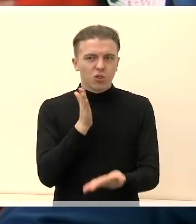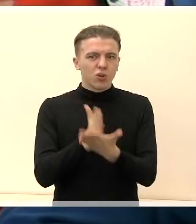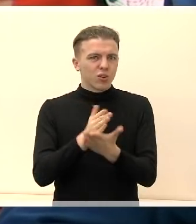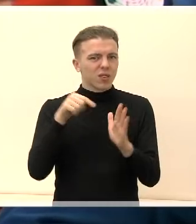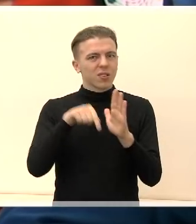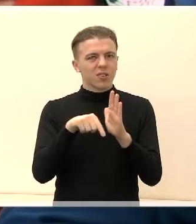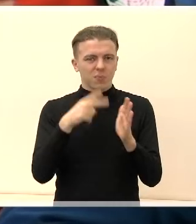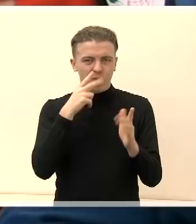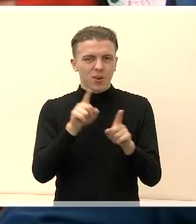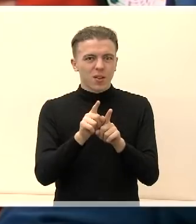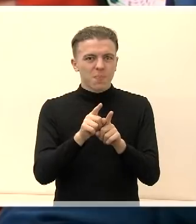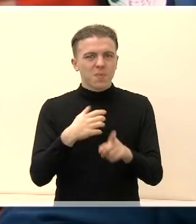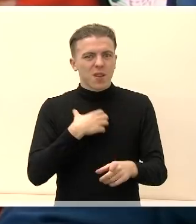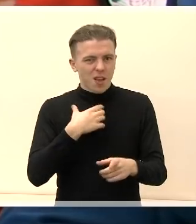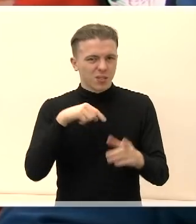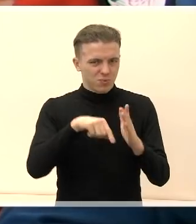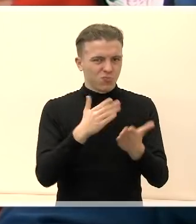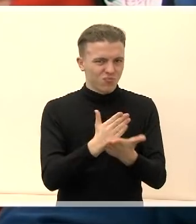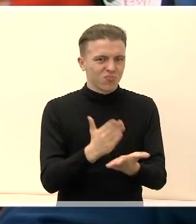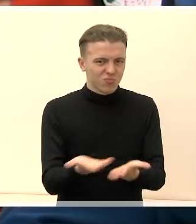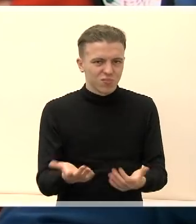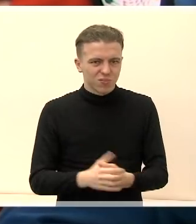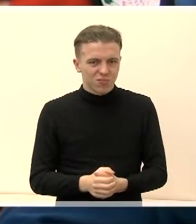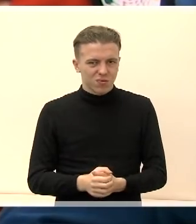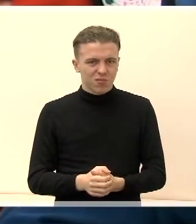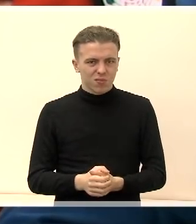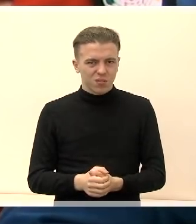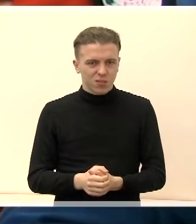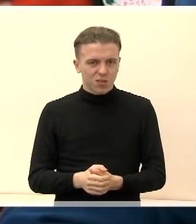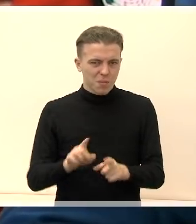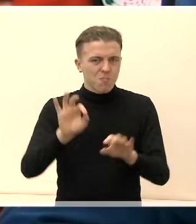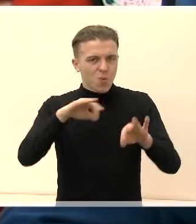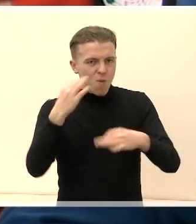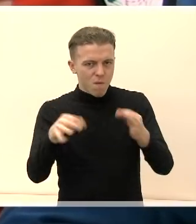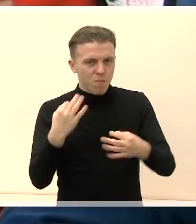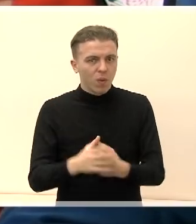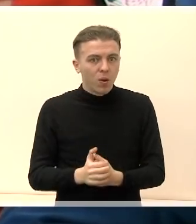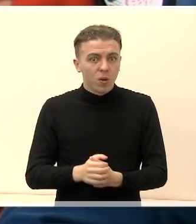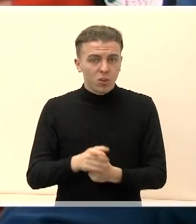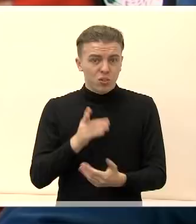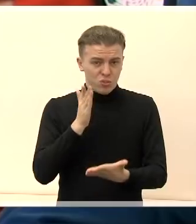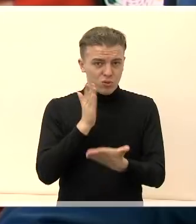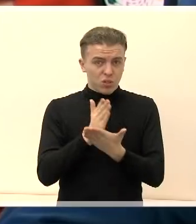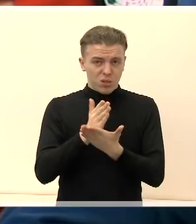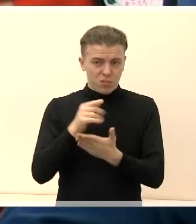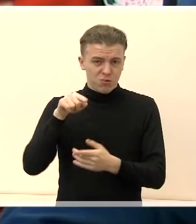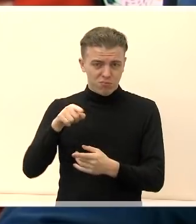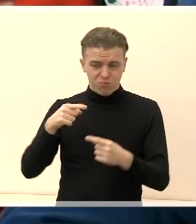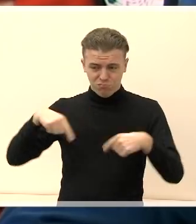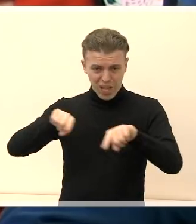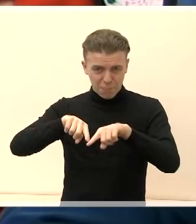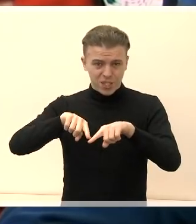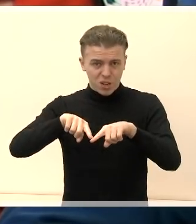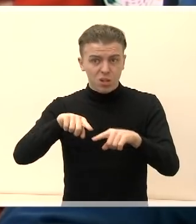politinio šantažo apraškų šitame visame. Tai nesvarbu reikia jam priminti, kad iš tikrųjų jisai išrinktas vienoandatinė rinkimį neapygardoja mūsų